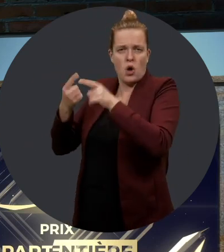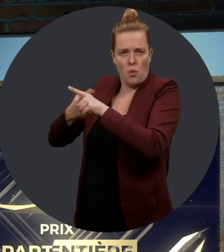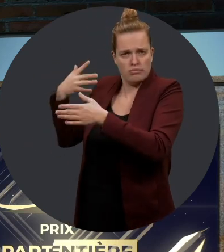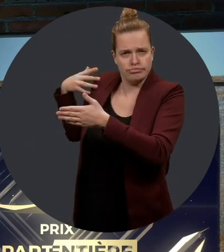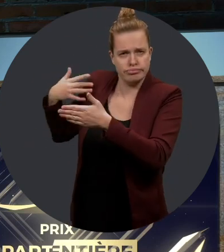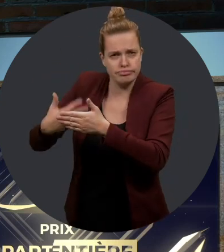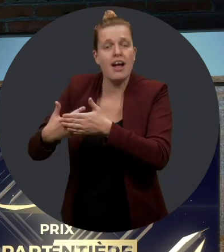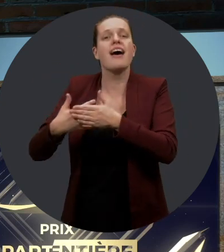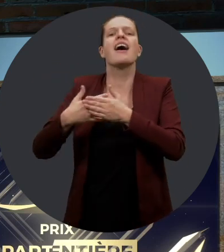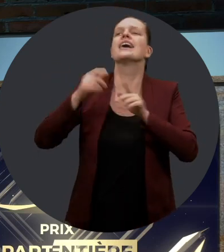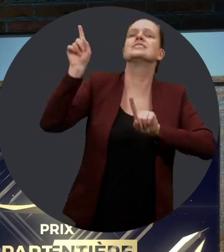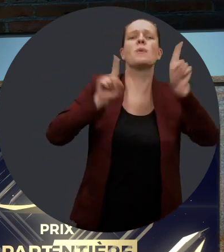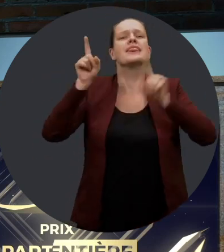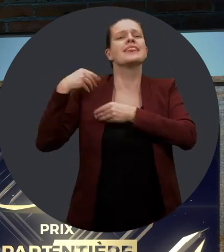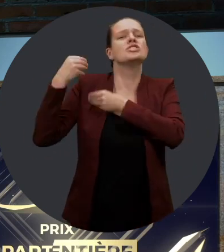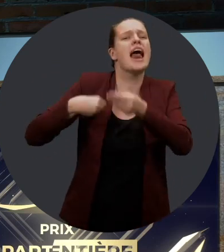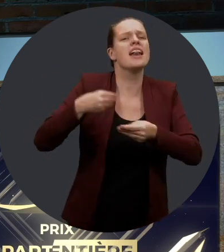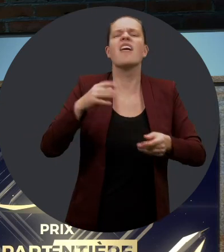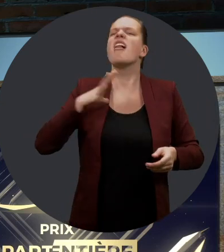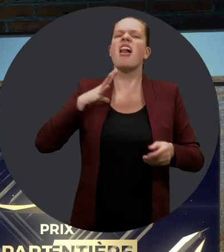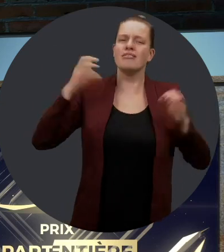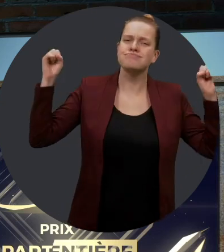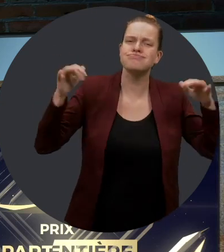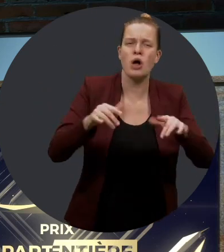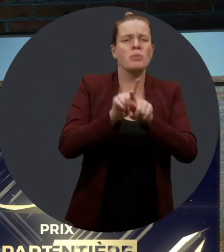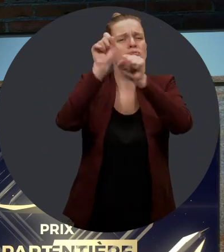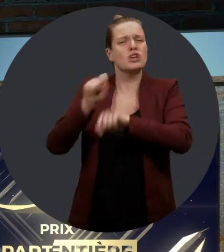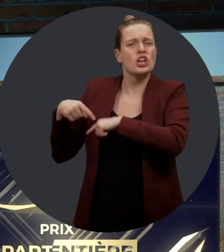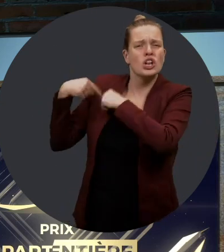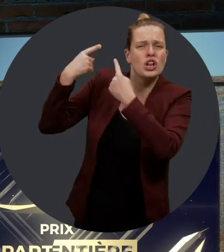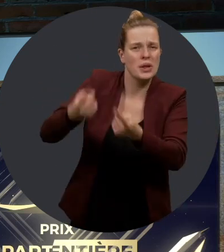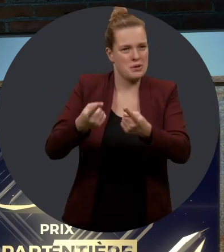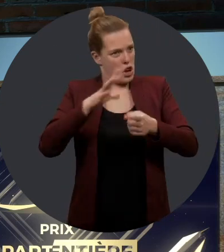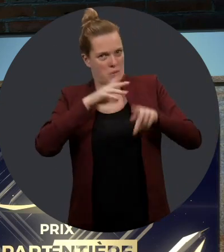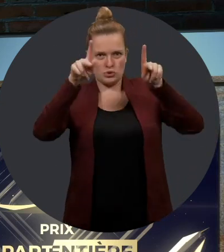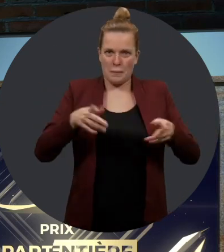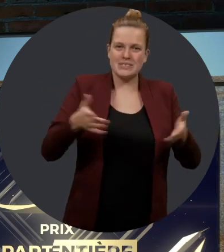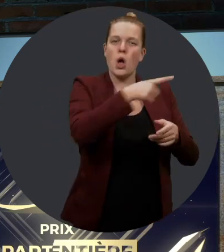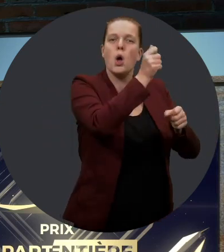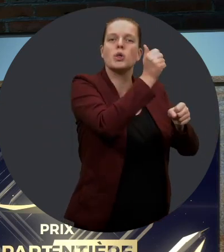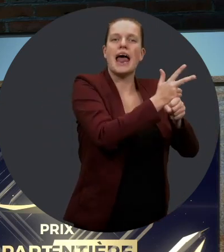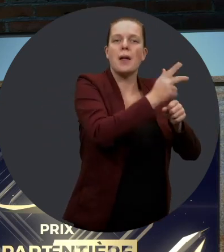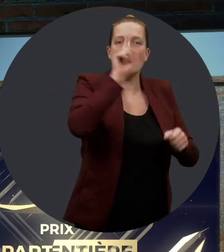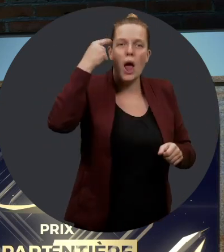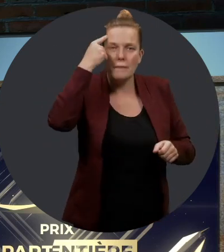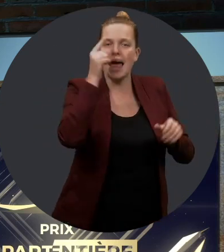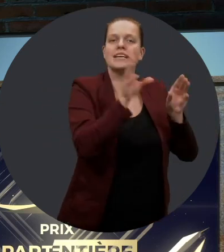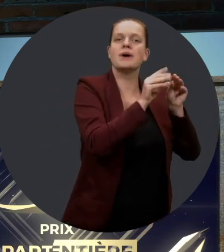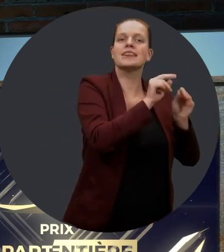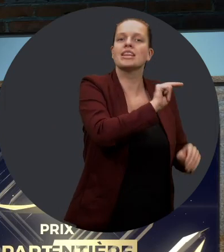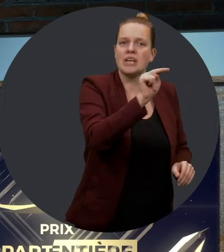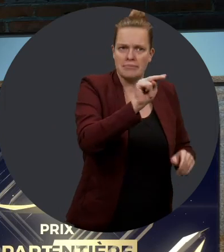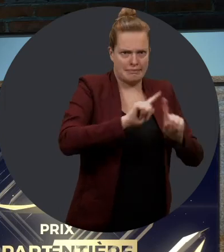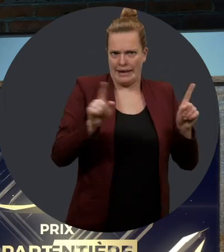derniers mois. Alors la traditionnelle cérémonie de remise de prix qui se déroulait habituellement en présence à l'Hôtel du Parlement à l'Assemblée